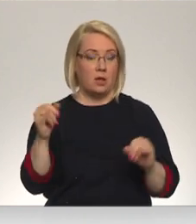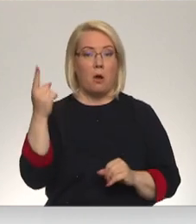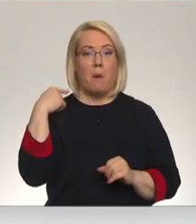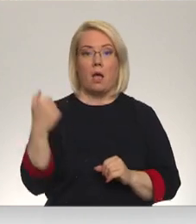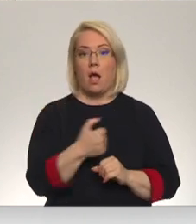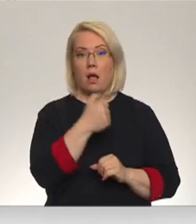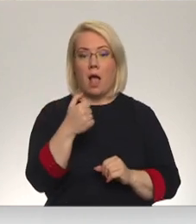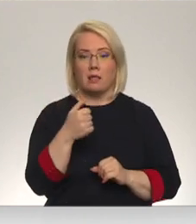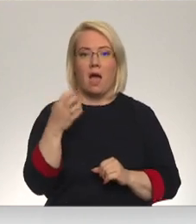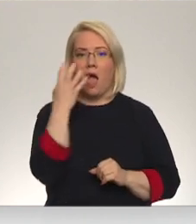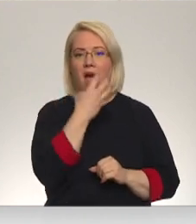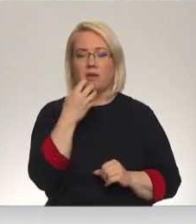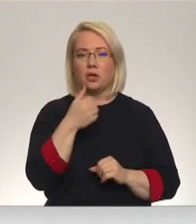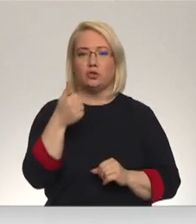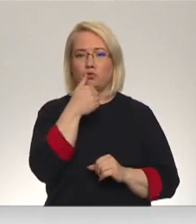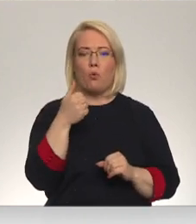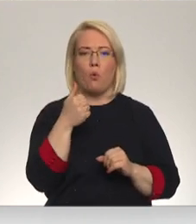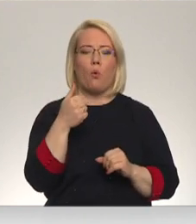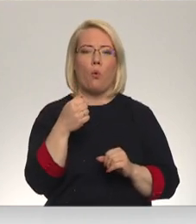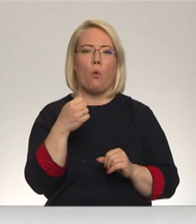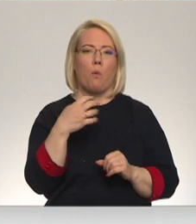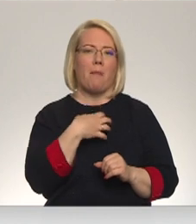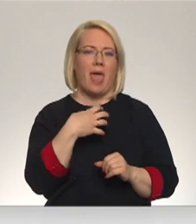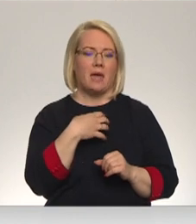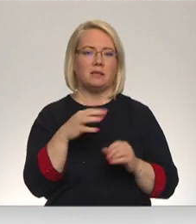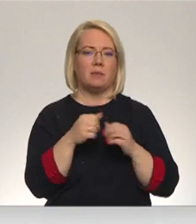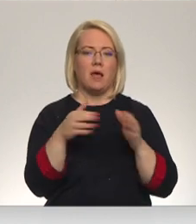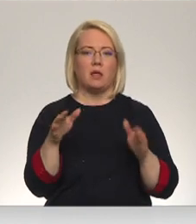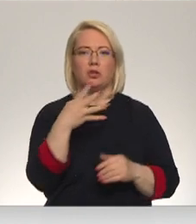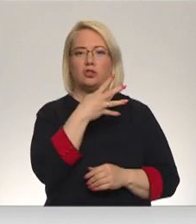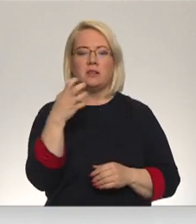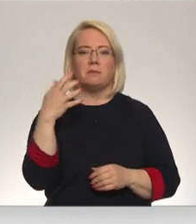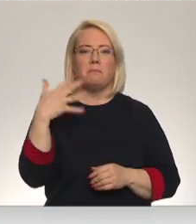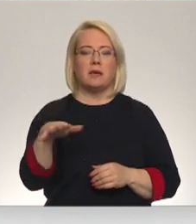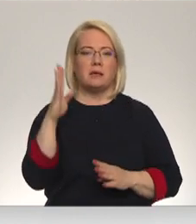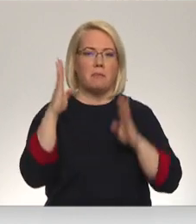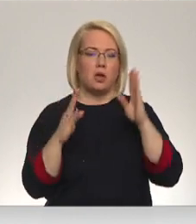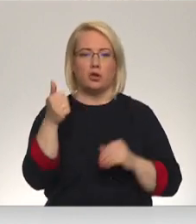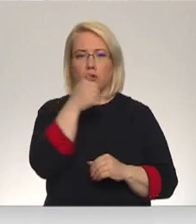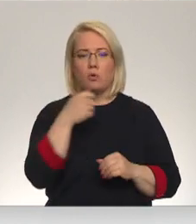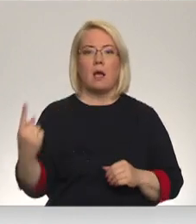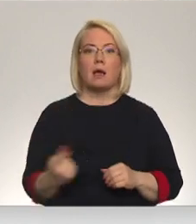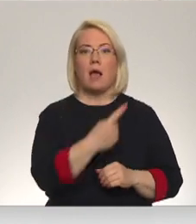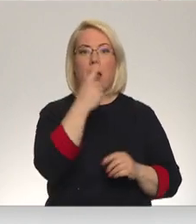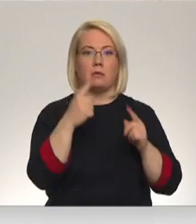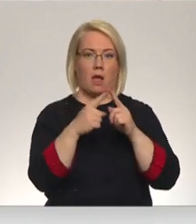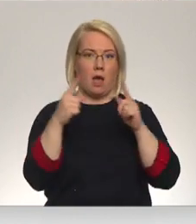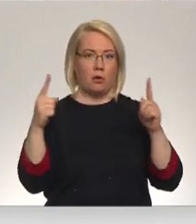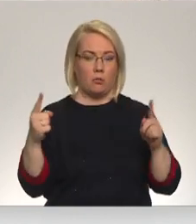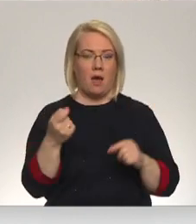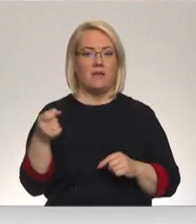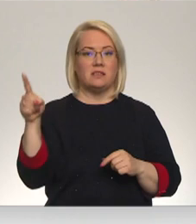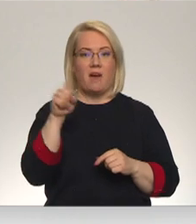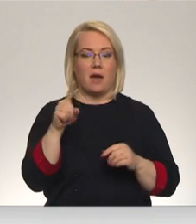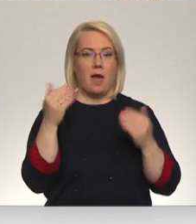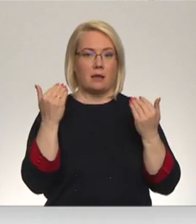gadu Āfrikas cūku mēres bija atklāts gandrīz 450 mēža cūkām disa gada garumā. Visvairāk skartējas